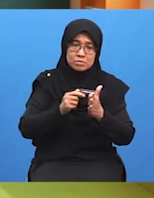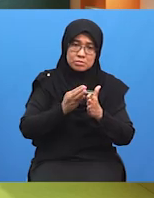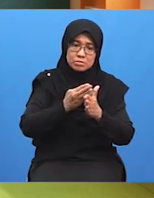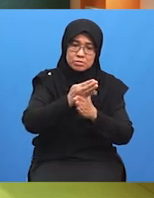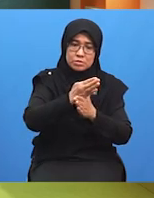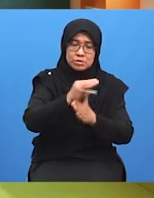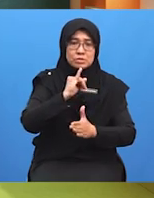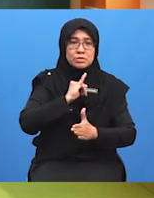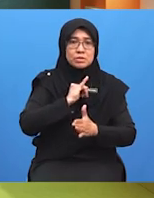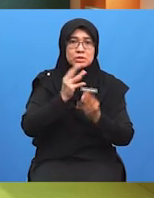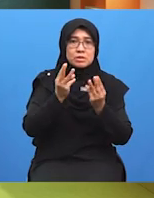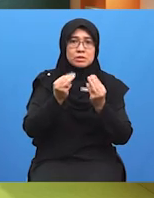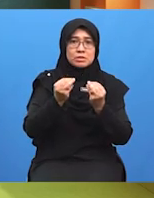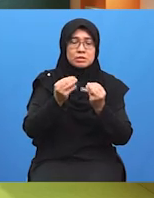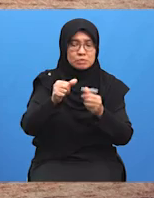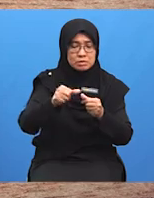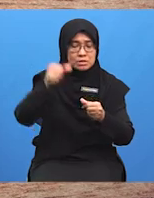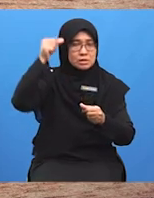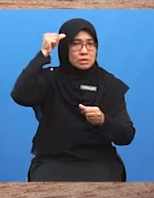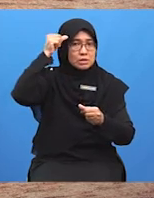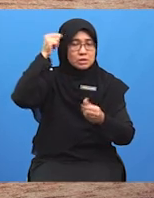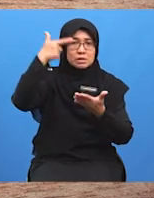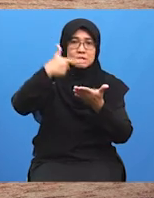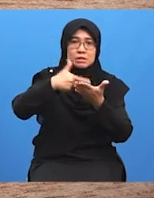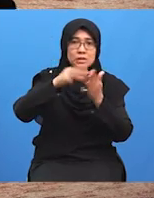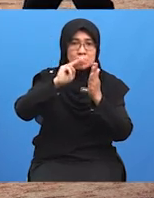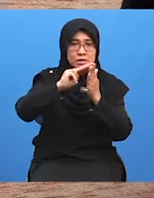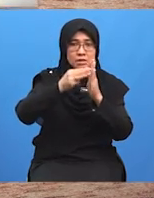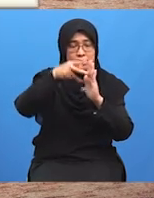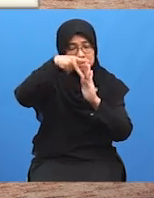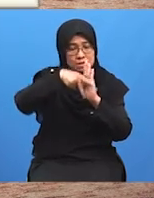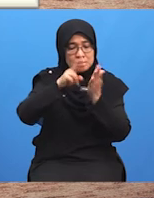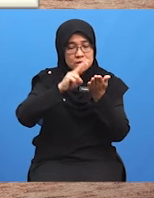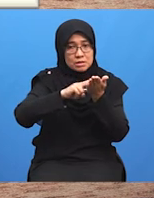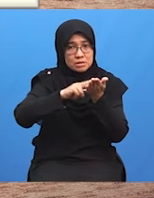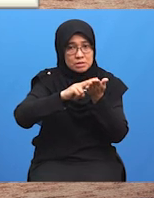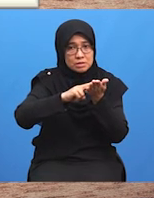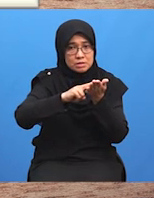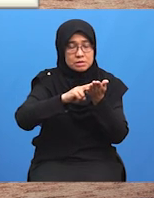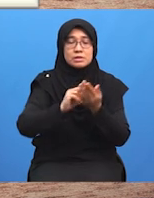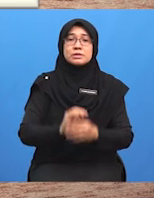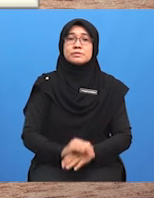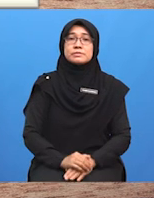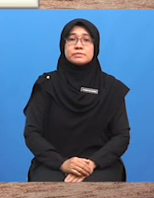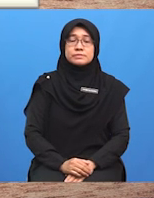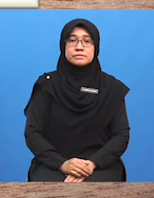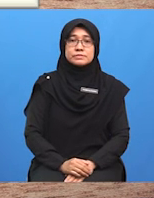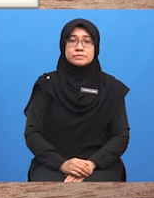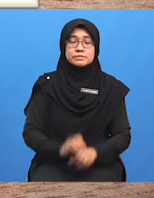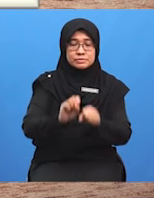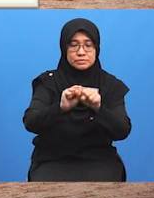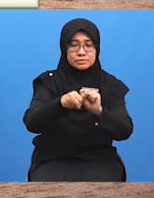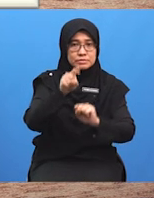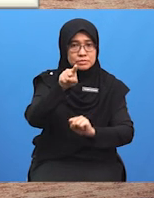ingin kamu imbas kembali maksud perundingan agar pemahaman kamu akan lebih